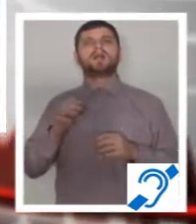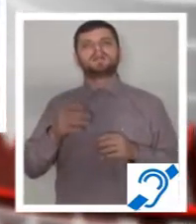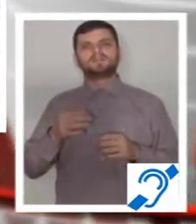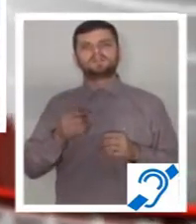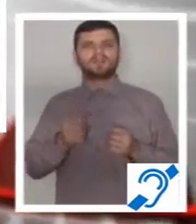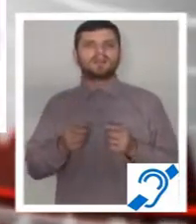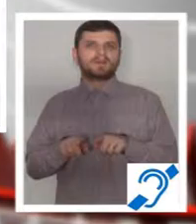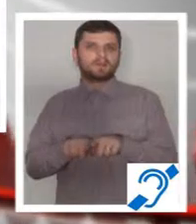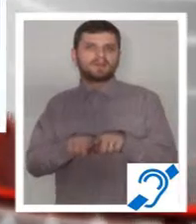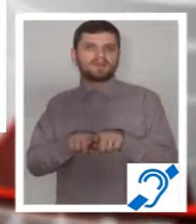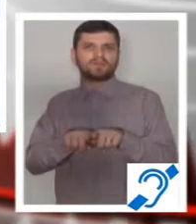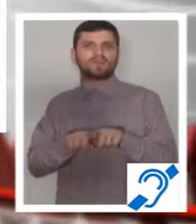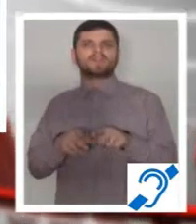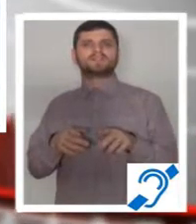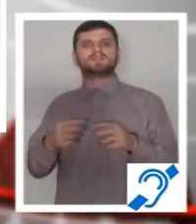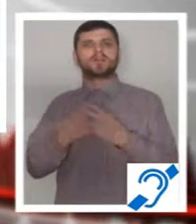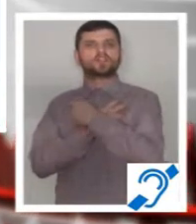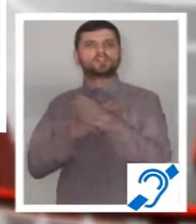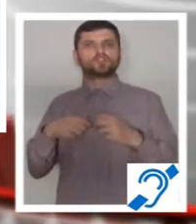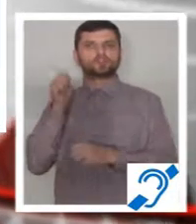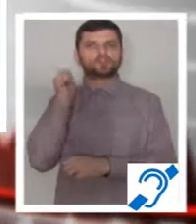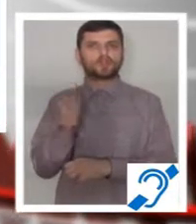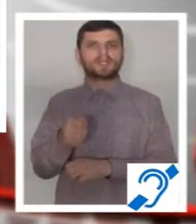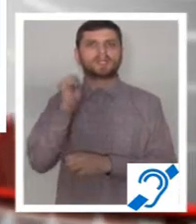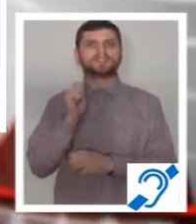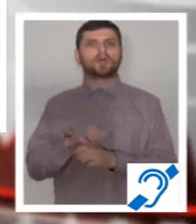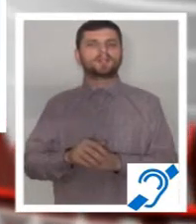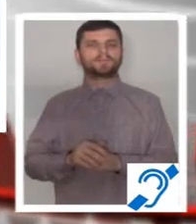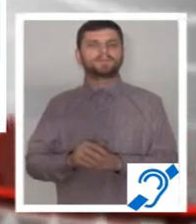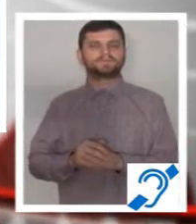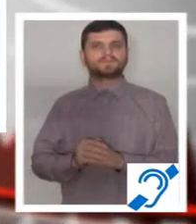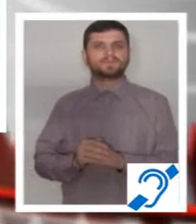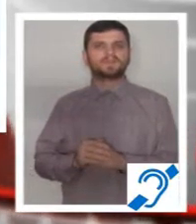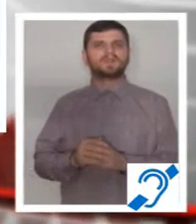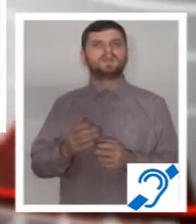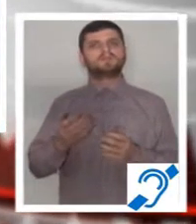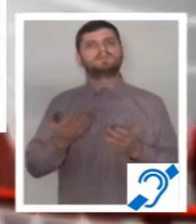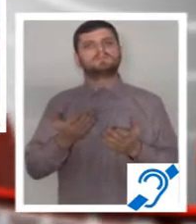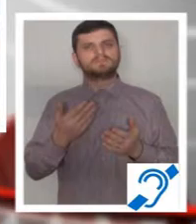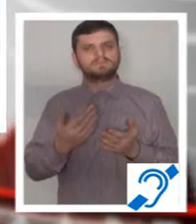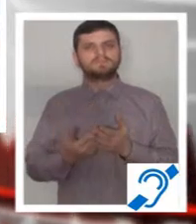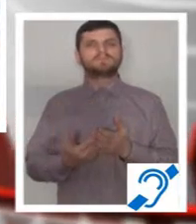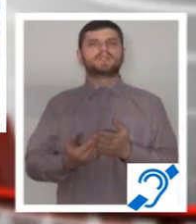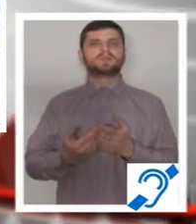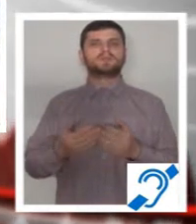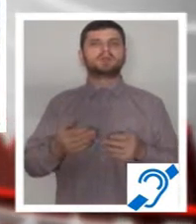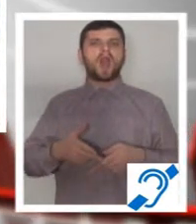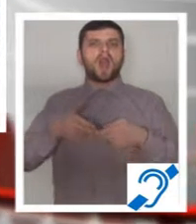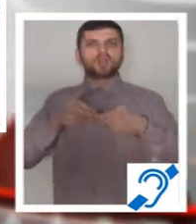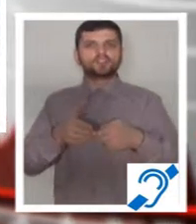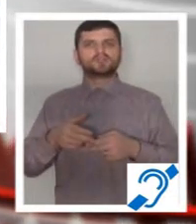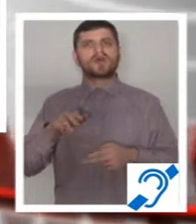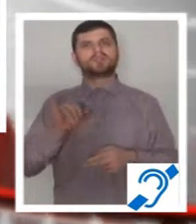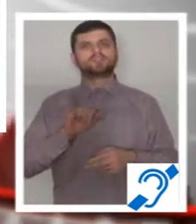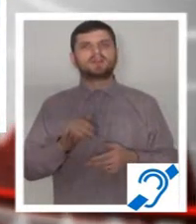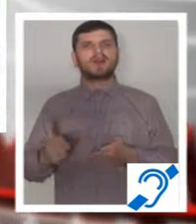influență asupra magistraților în cadrul Tribunalului Argeș, investiți cu judecarea unei cauze civile care îl privea în mod direct pe martorul denunțător.